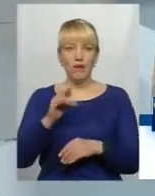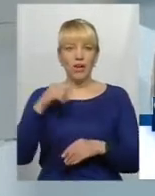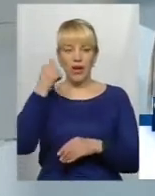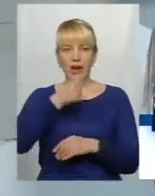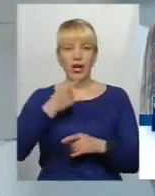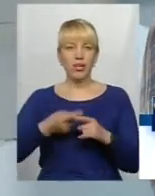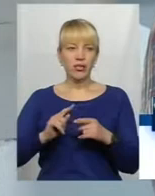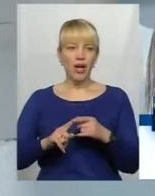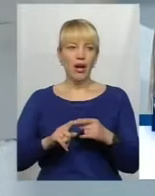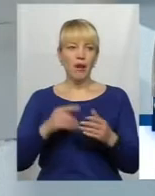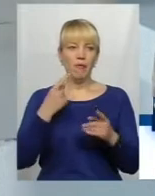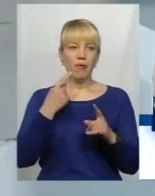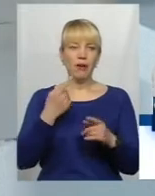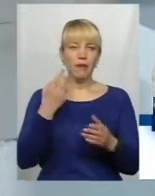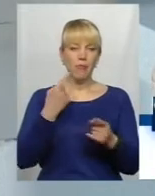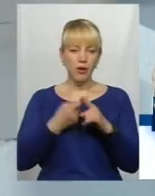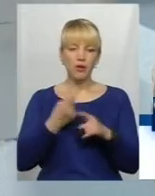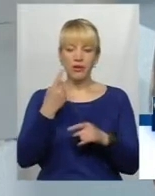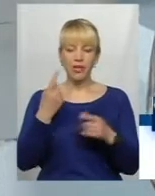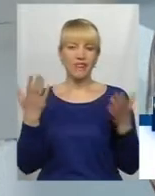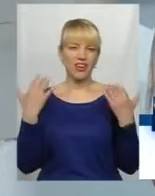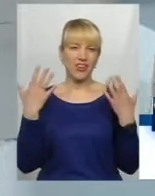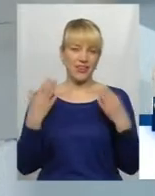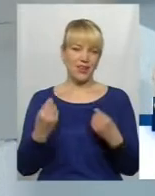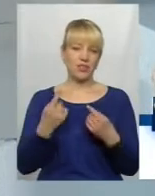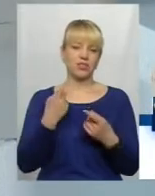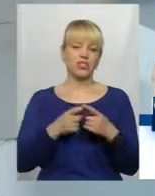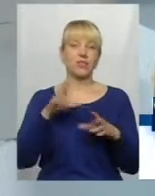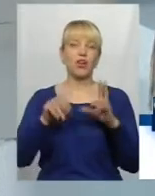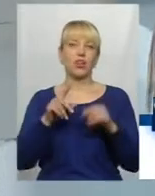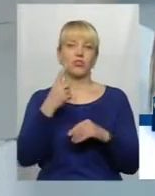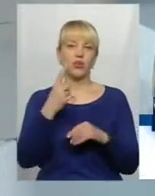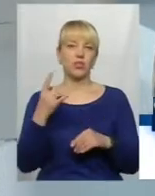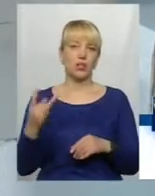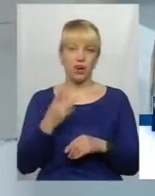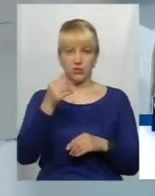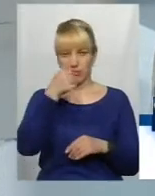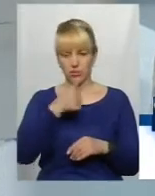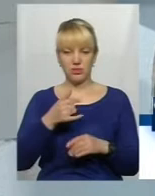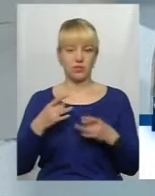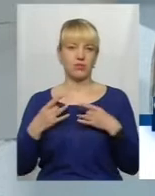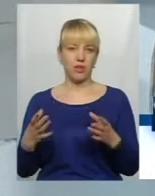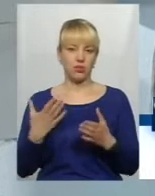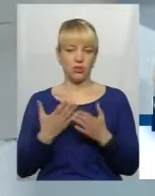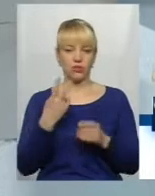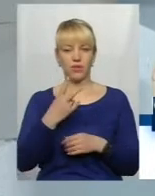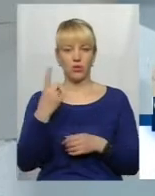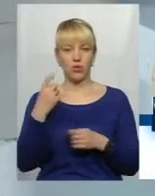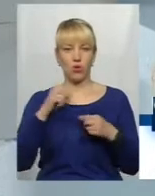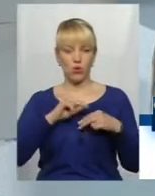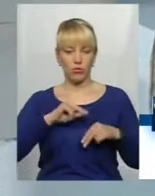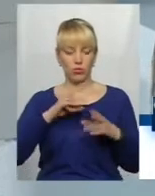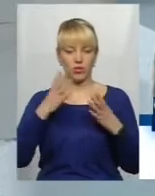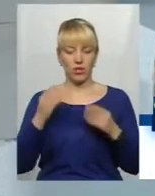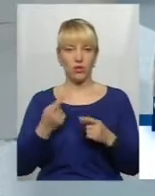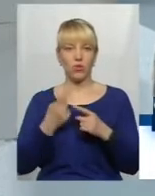майже один вихідний додатковий, ну, одне свято в місяці, так. Якщо брати в місяці, там, 21 робочий день, то одне свято,